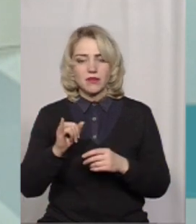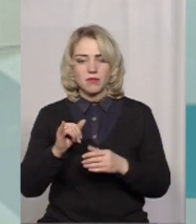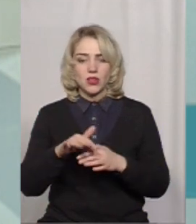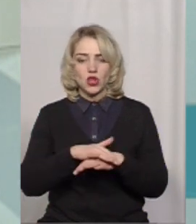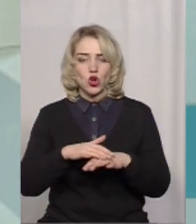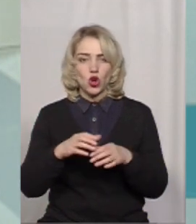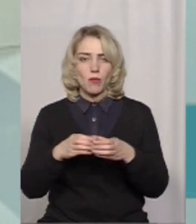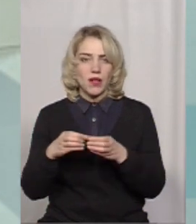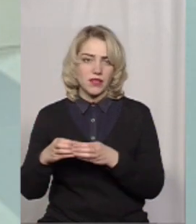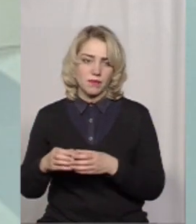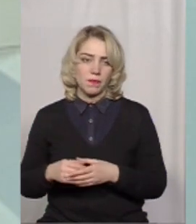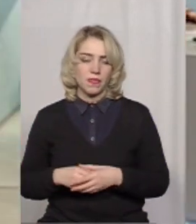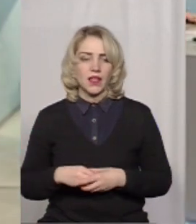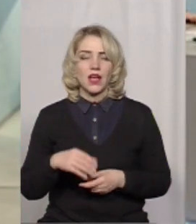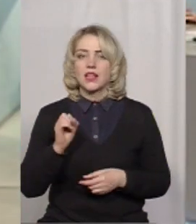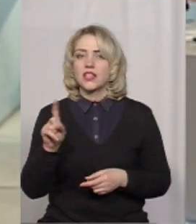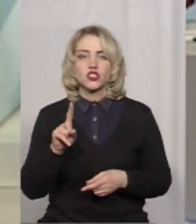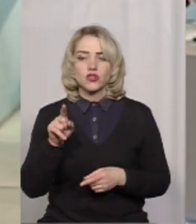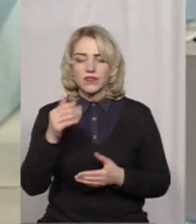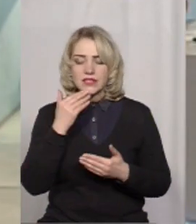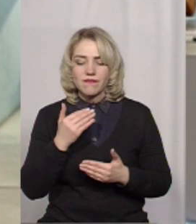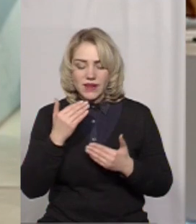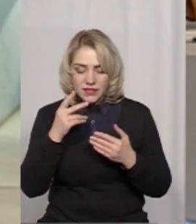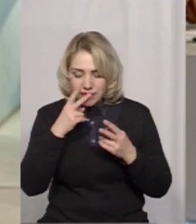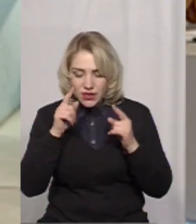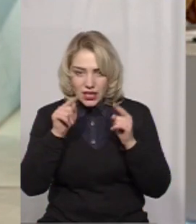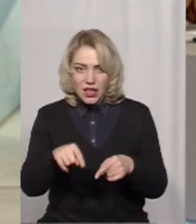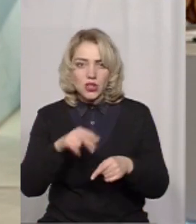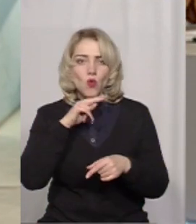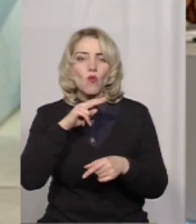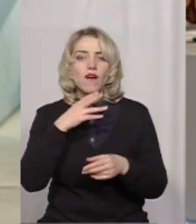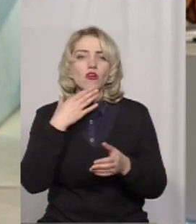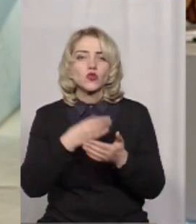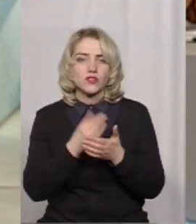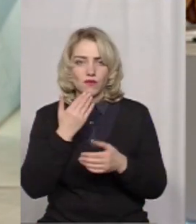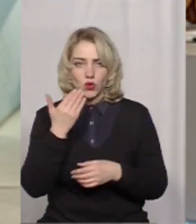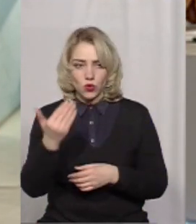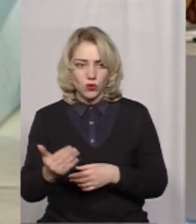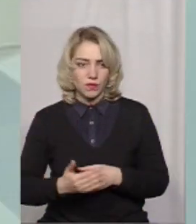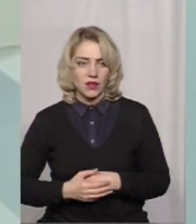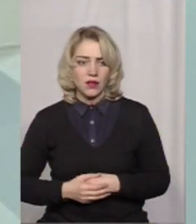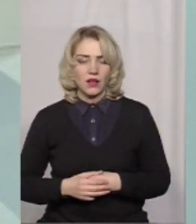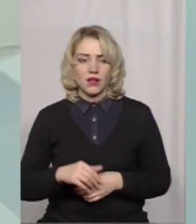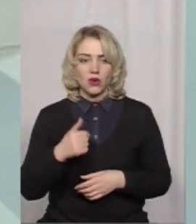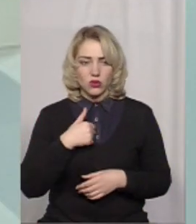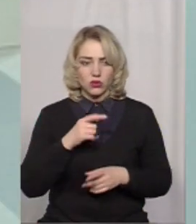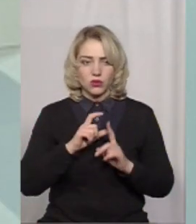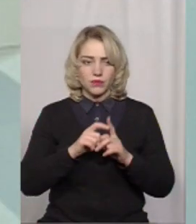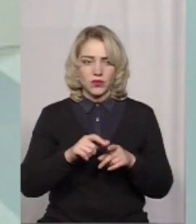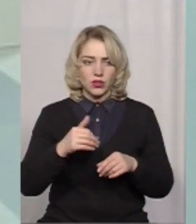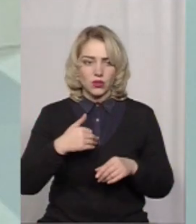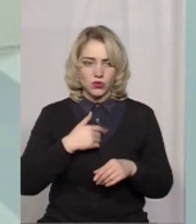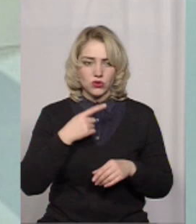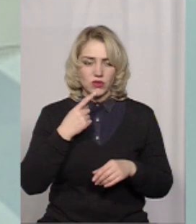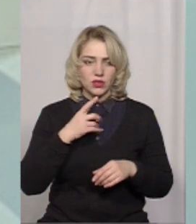На які треба звернете увагу в першу чергу, щоб визначити переможців?'язково, я хочу зазначити, мені дуже подобається при відборі